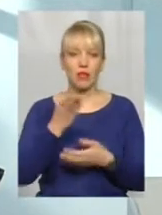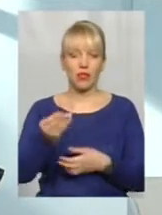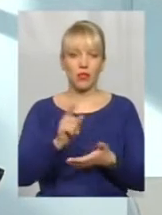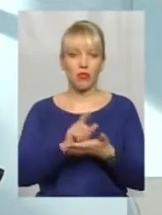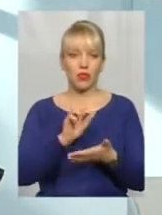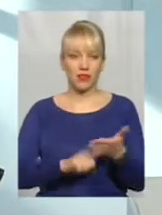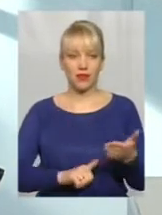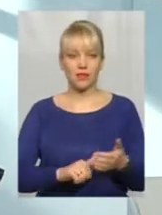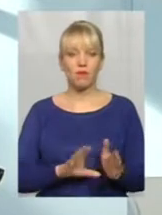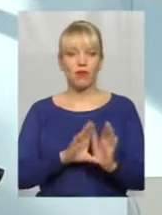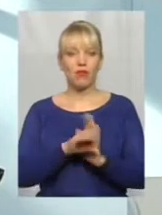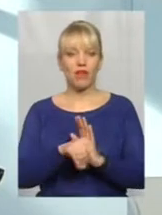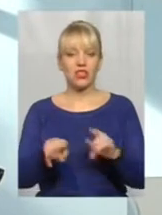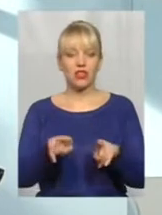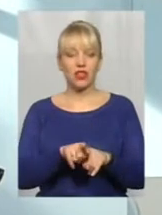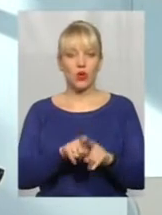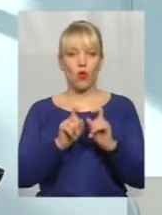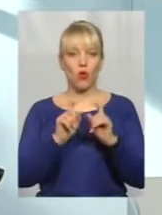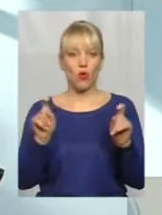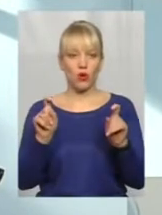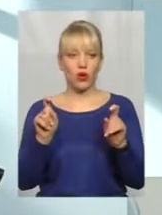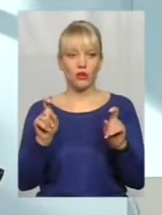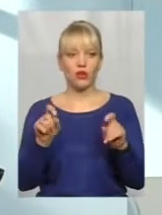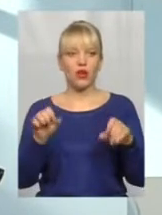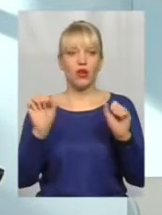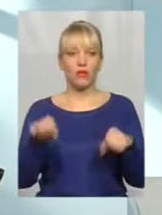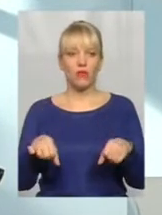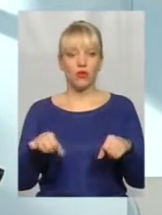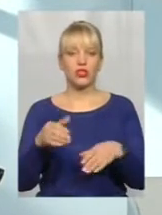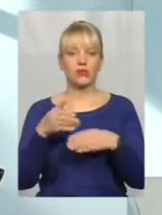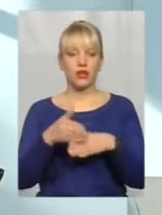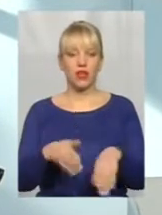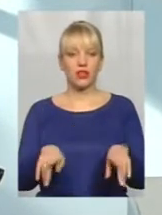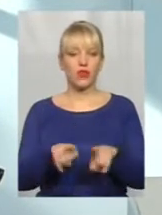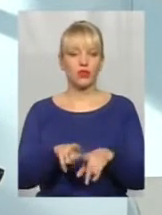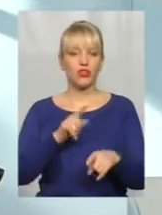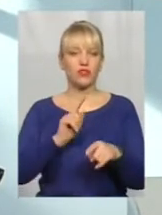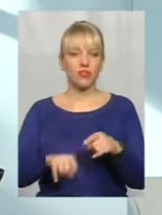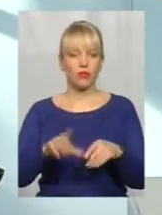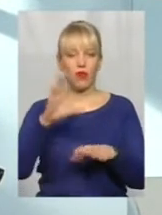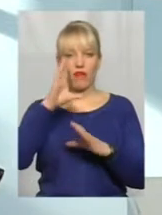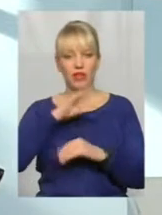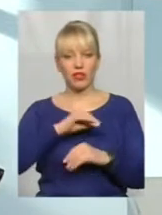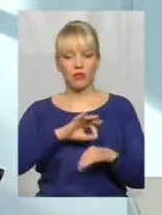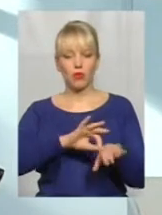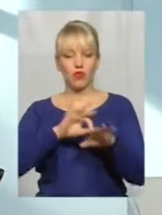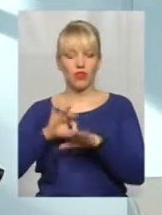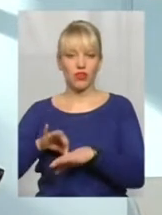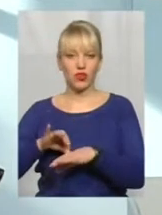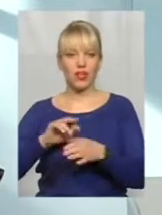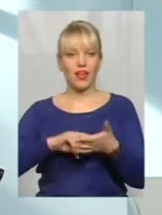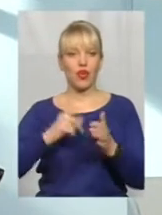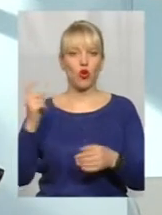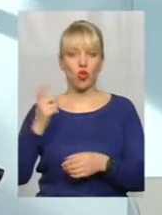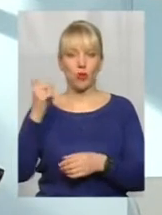Запровадження такого органу може посприяти дуже швидкому і ефективному виведенню економіки з